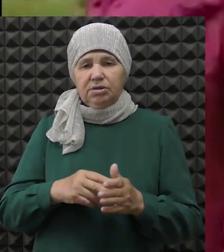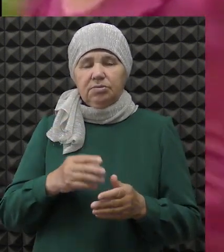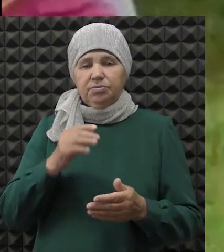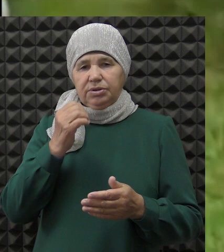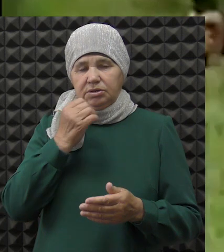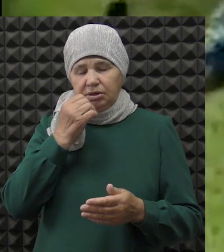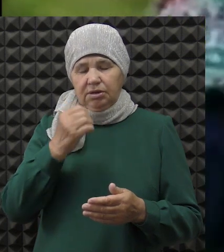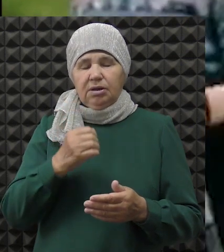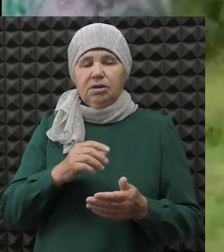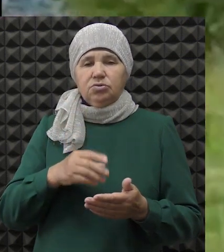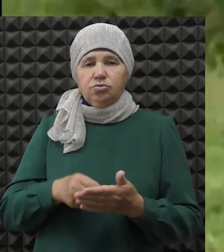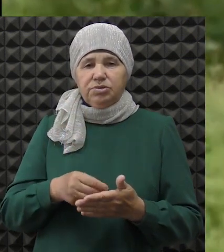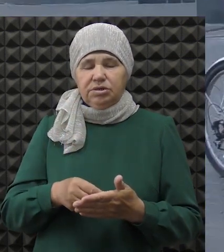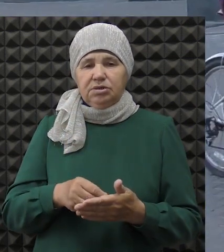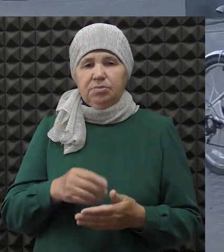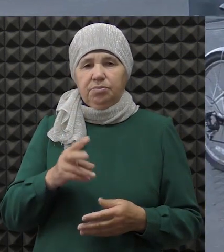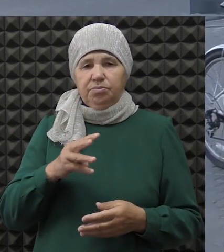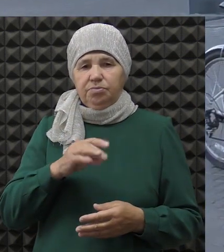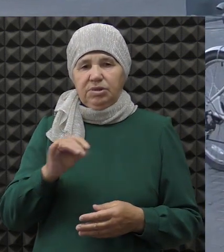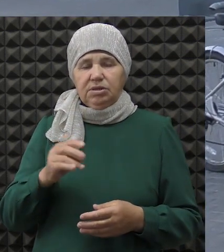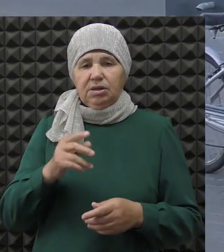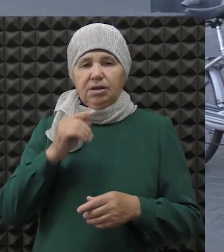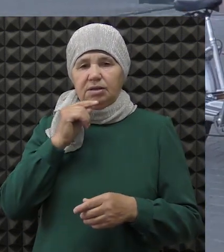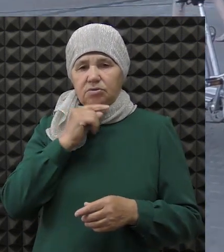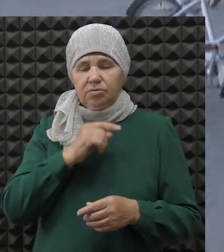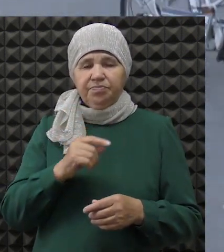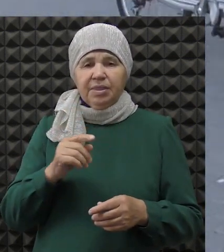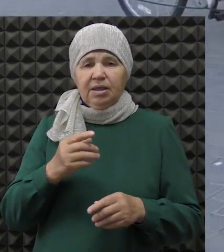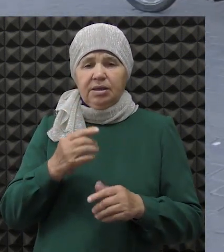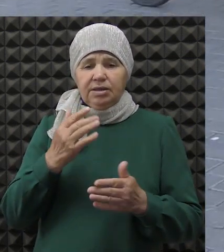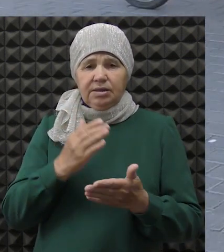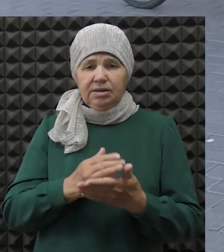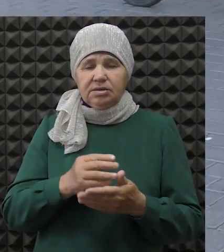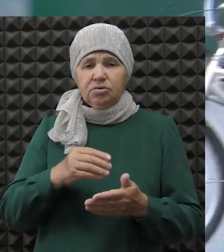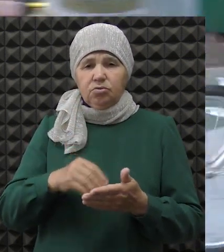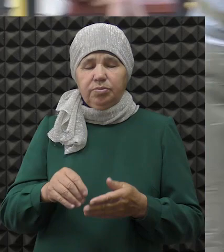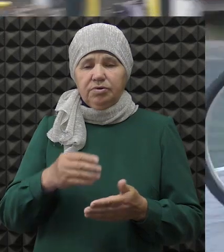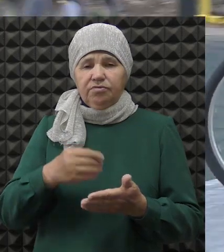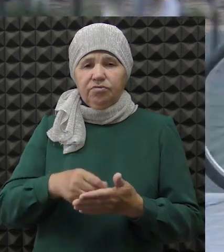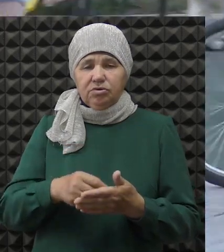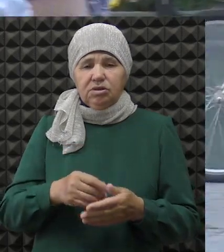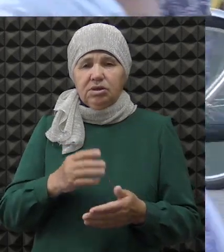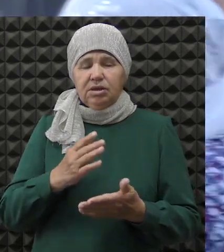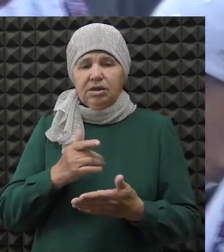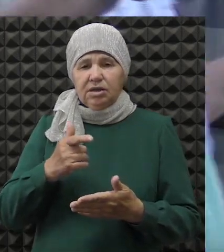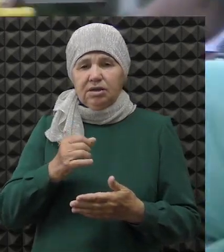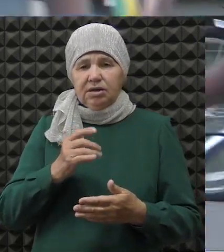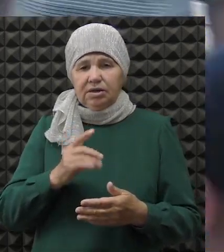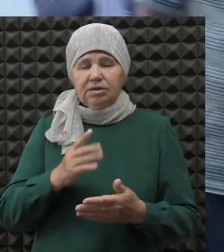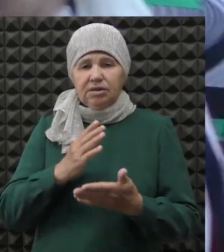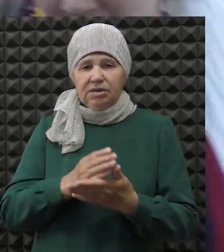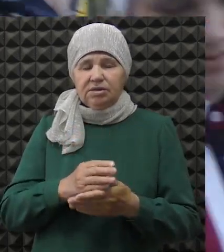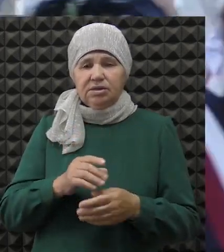субсидии Минэкономики Татарстана. Популярна среди реабилитантов и купленные при поддержке фонда президентских грантов